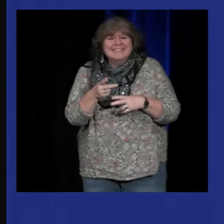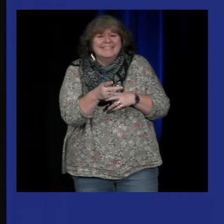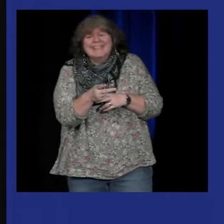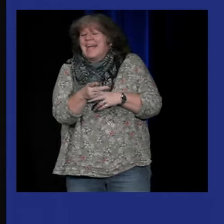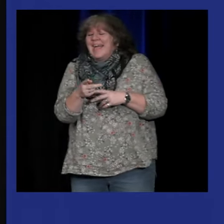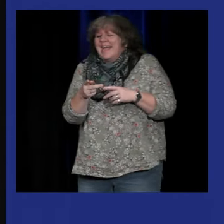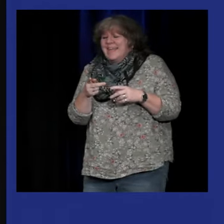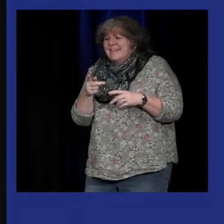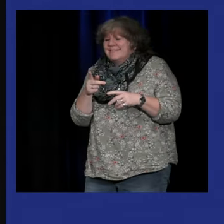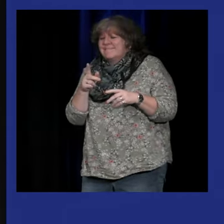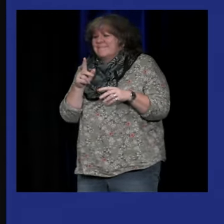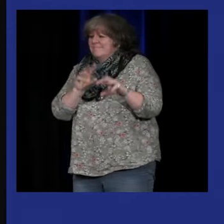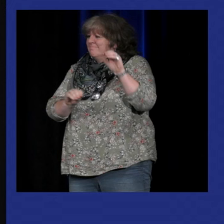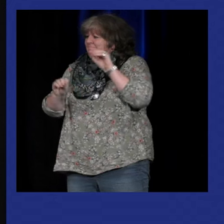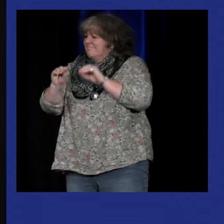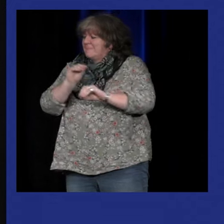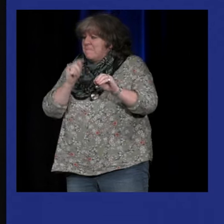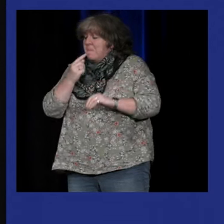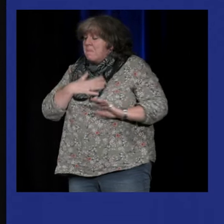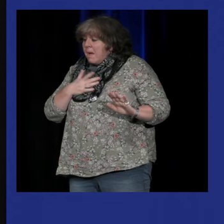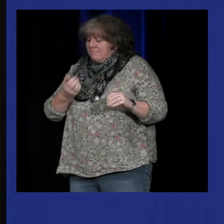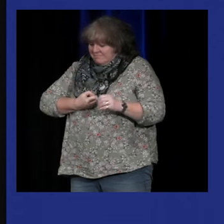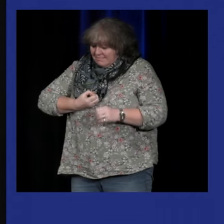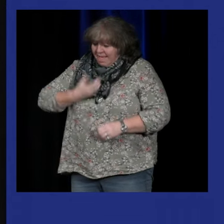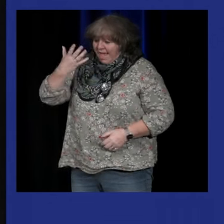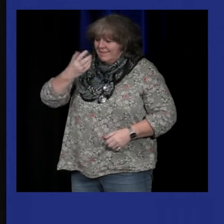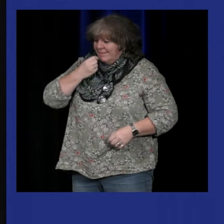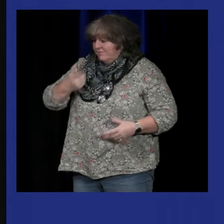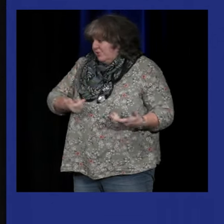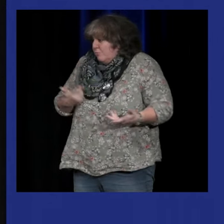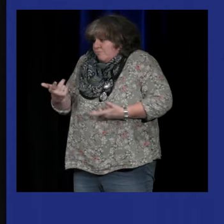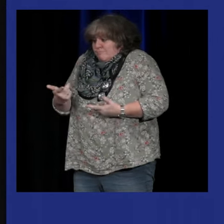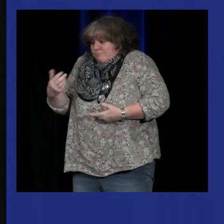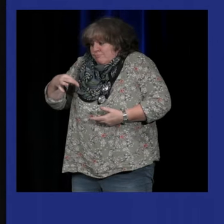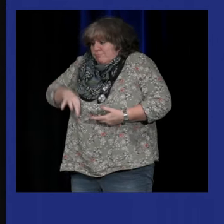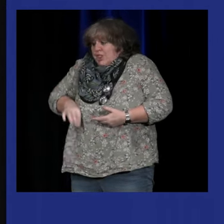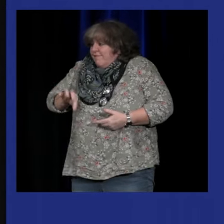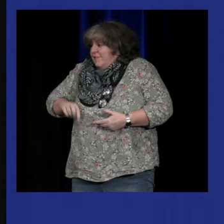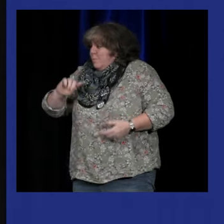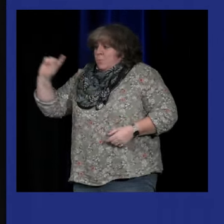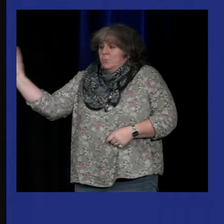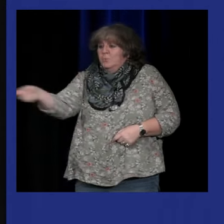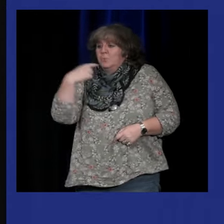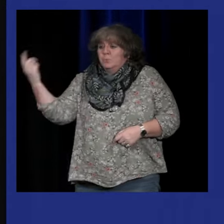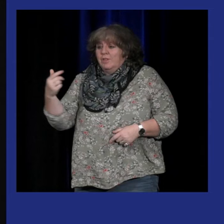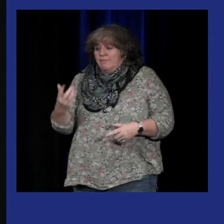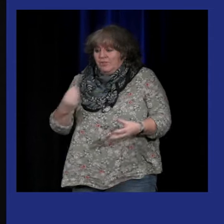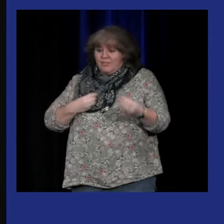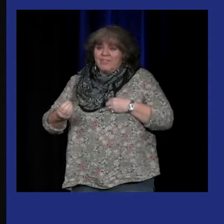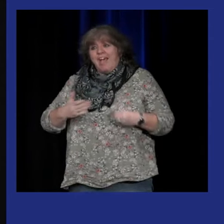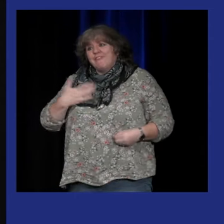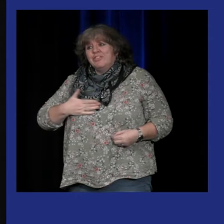oui mais c'est bizarre de parler par là donc je m'adresse à vous donc en ce qui concerne l'art-thérapie